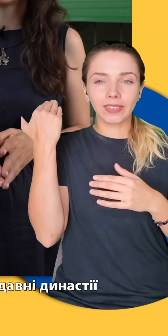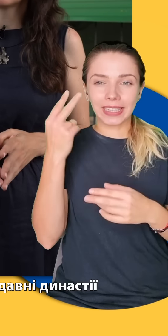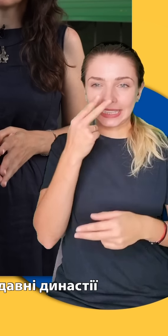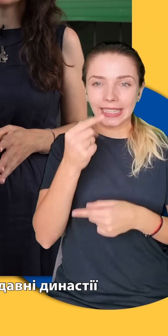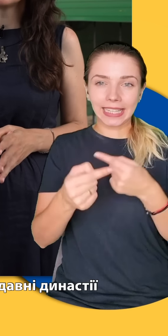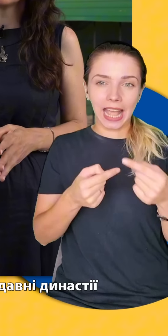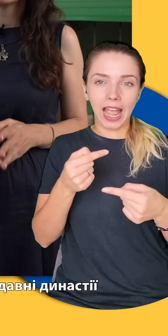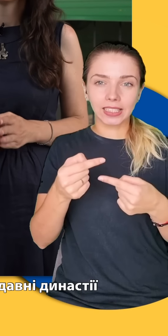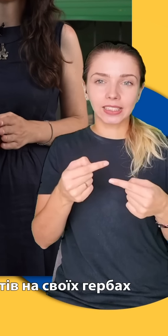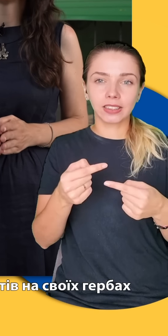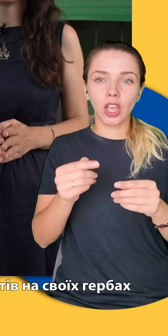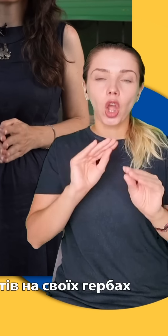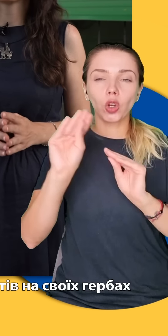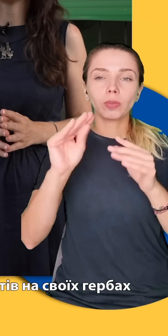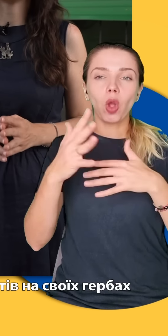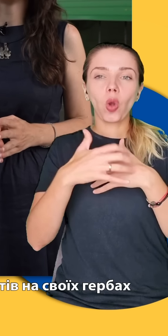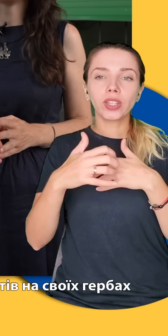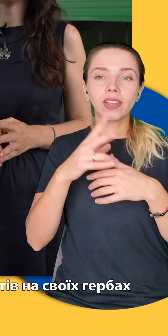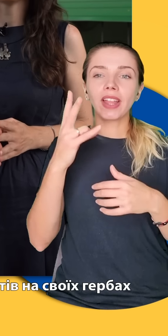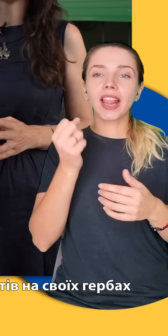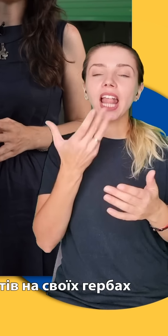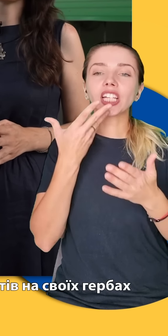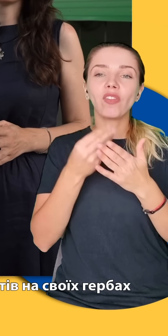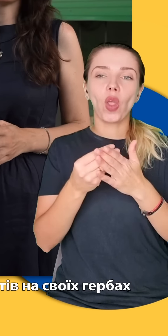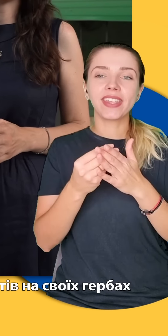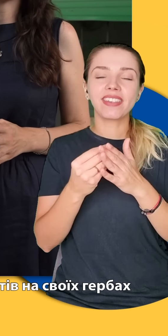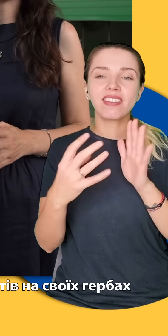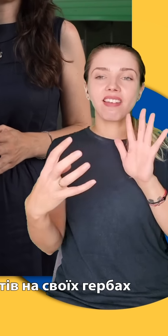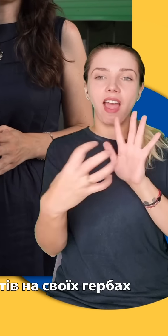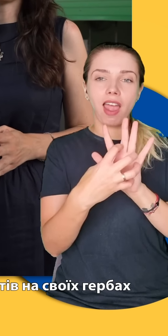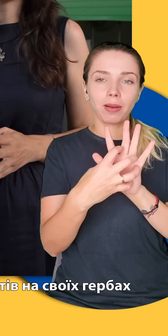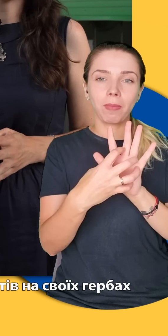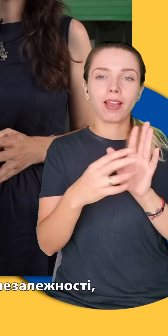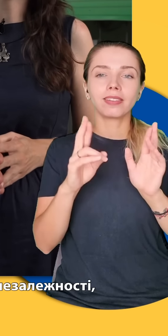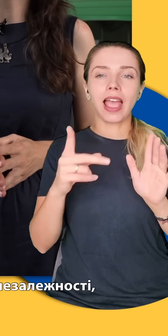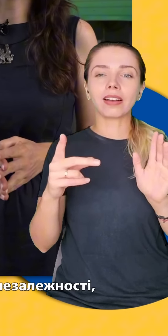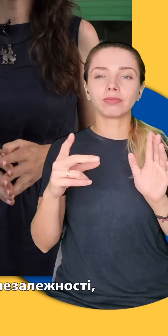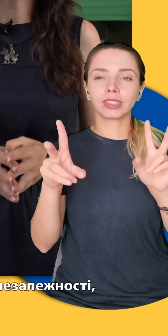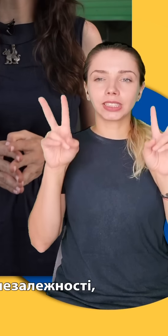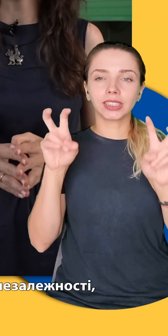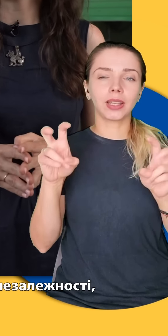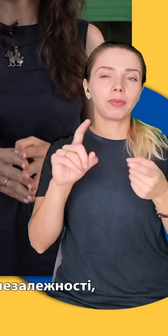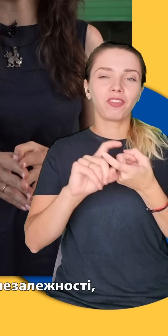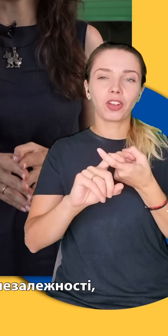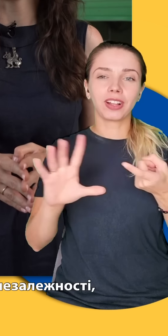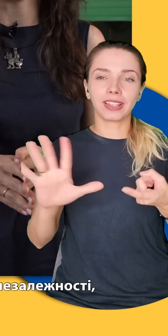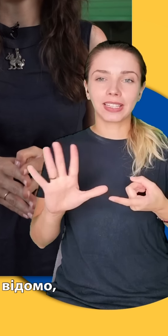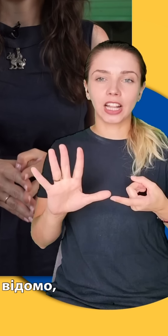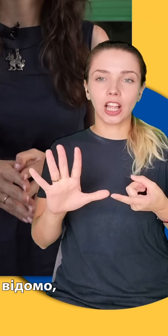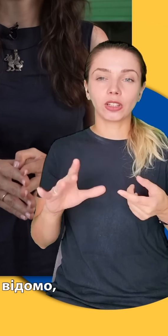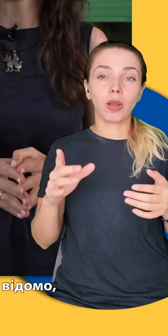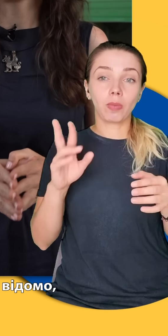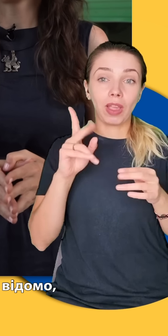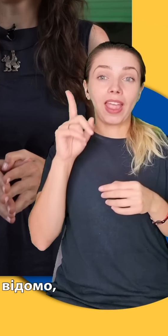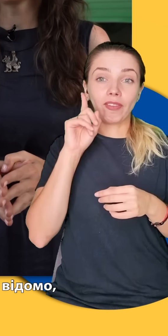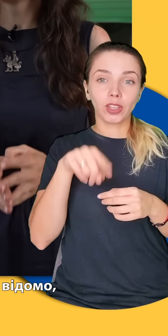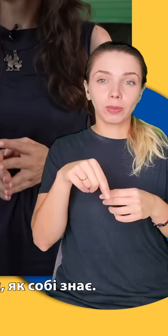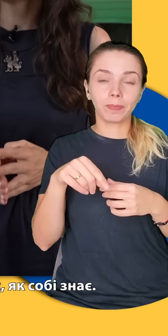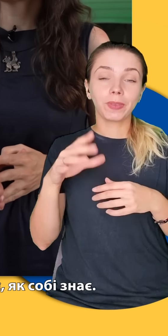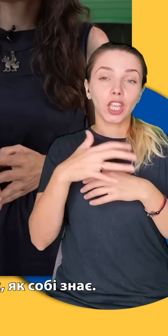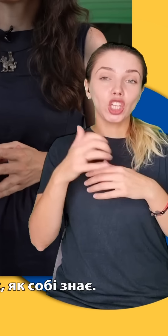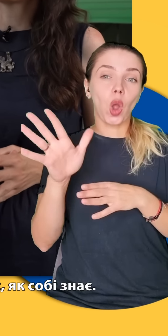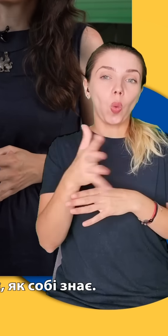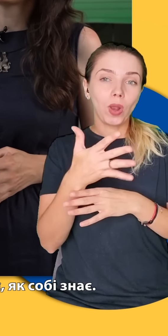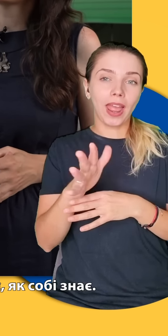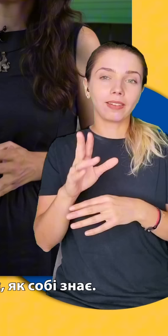стародавні династії розміщували котів на своїх гербах, як символ незалежності. Бо, як відомо,